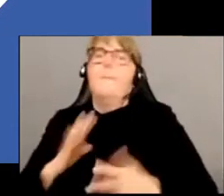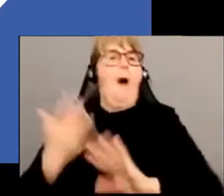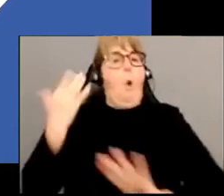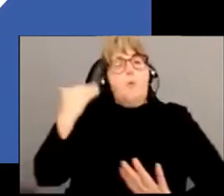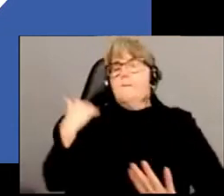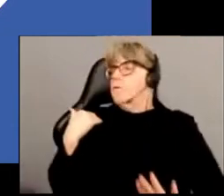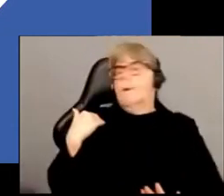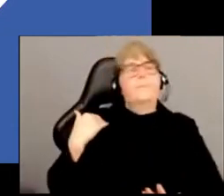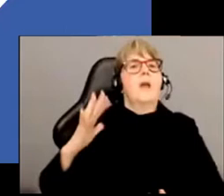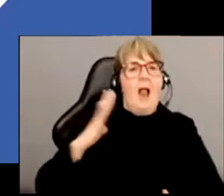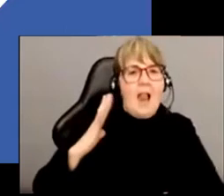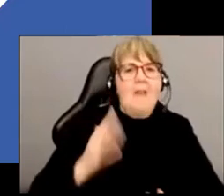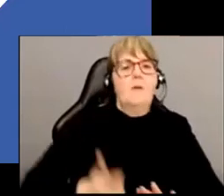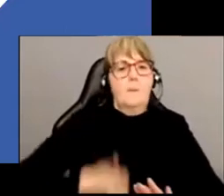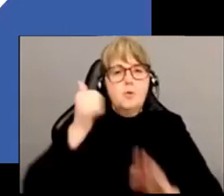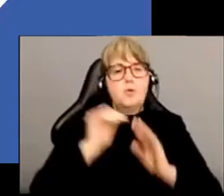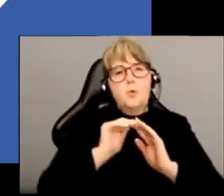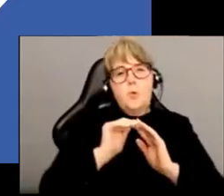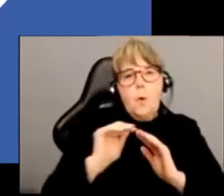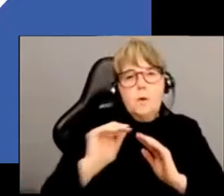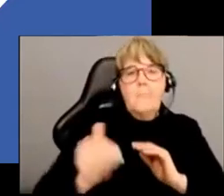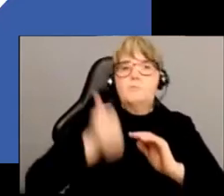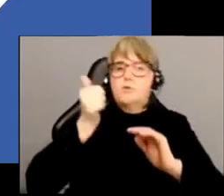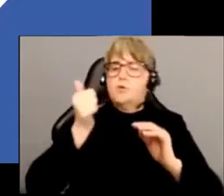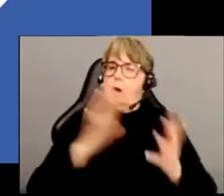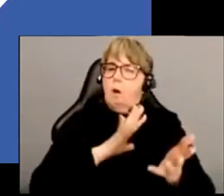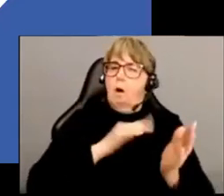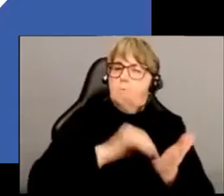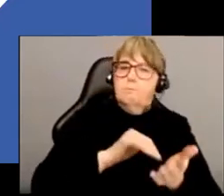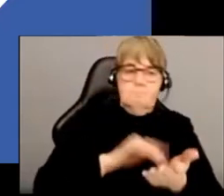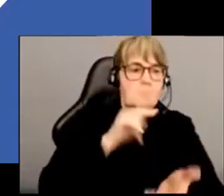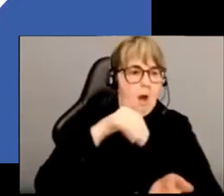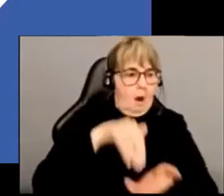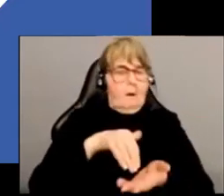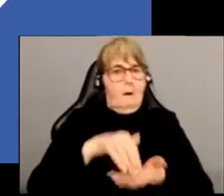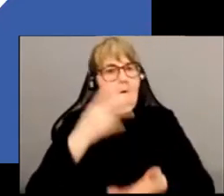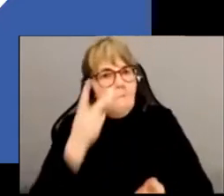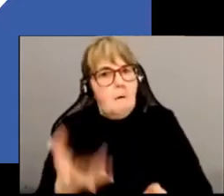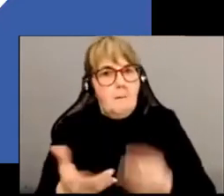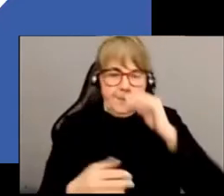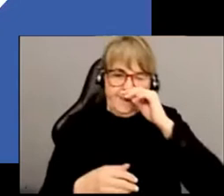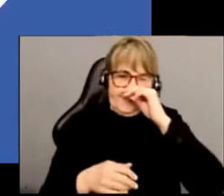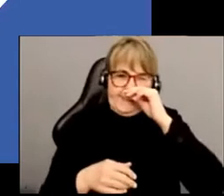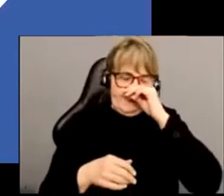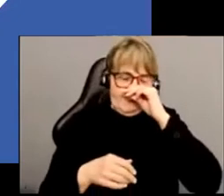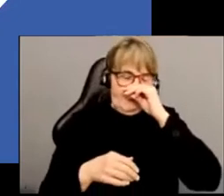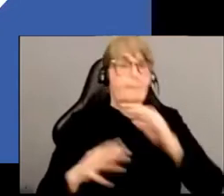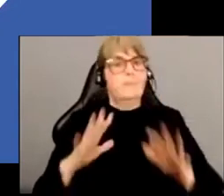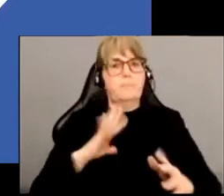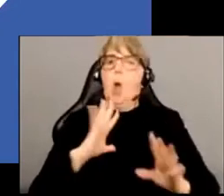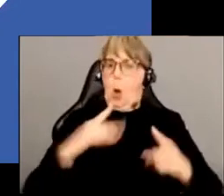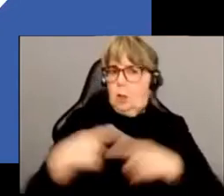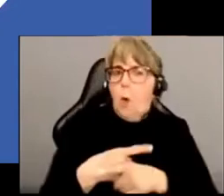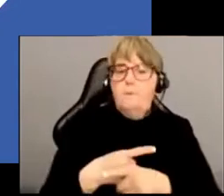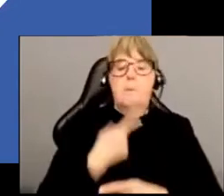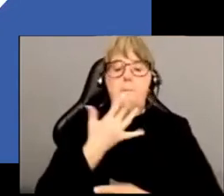anxiétés beaucoup plus constantes, beaucoup plus présentes. Et aujourd'hui encore, on peut se rappeler qu'il y a effectivement des conflits